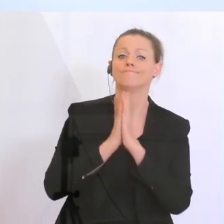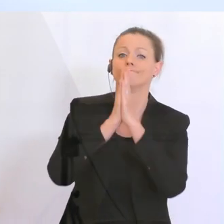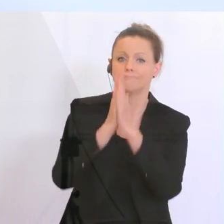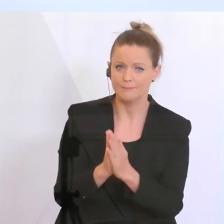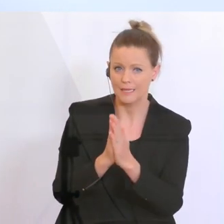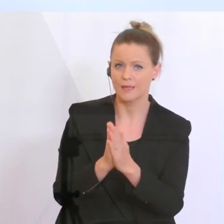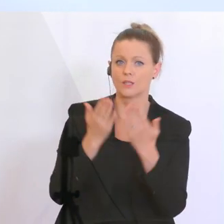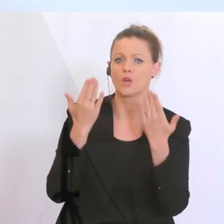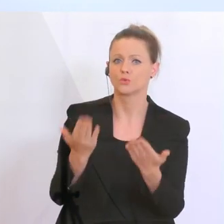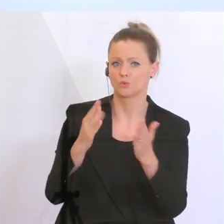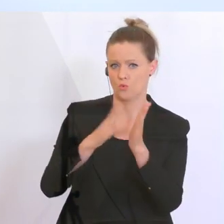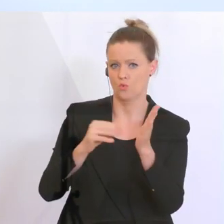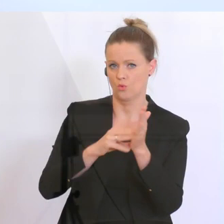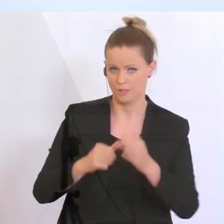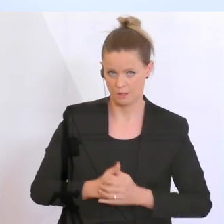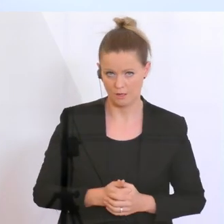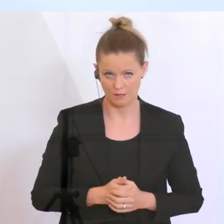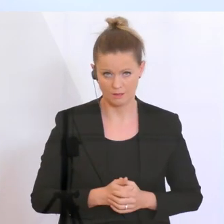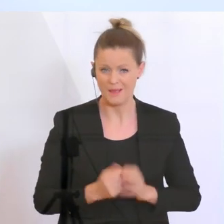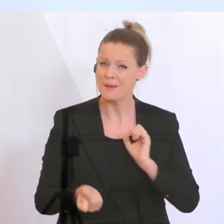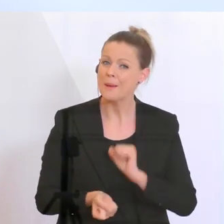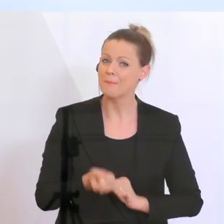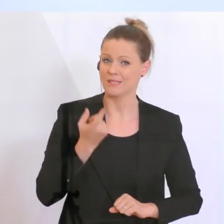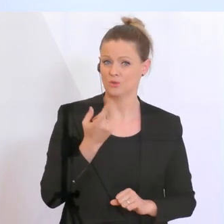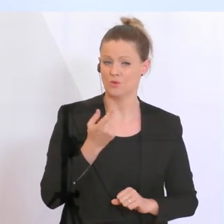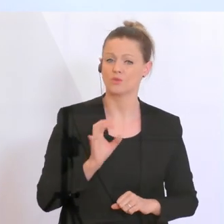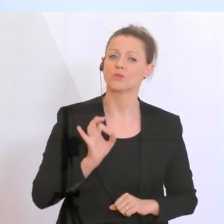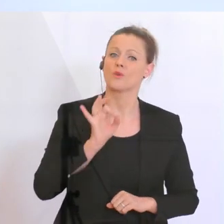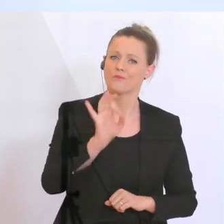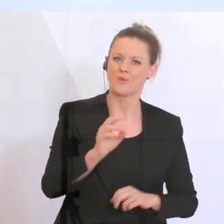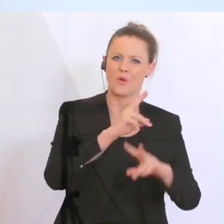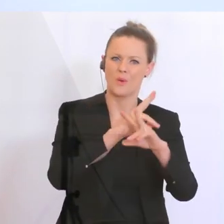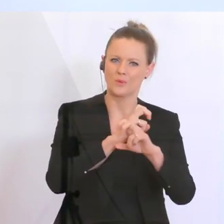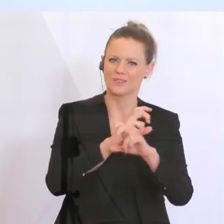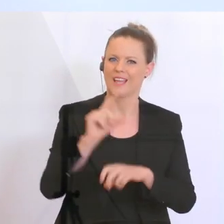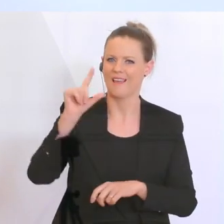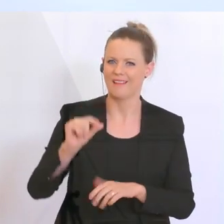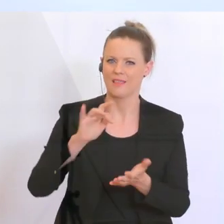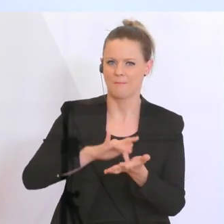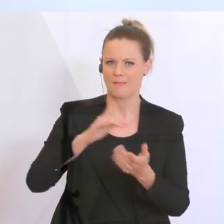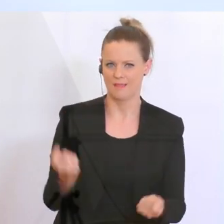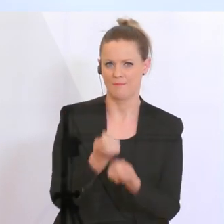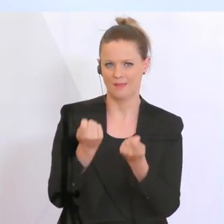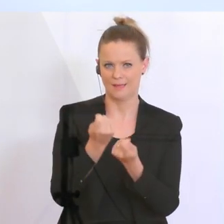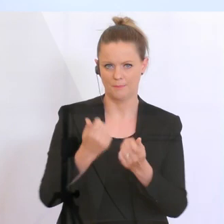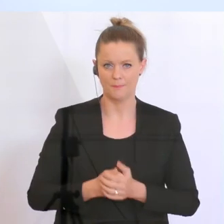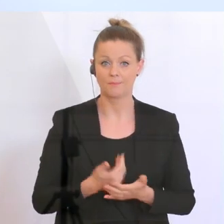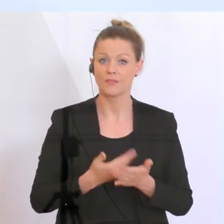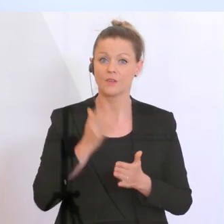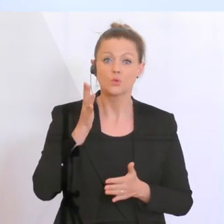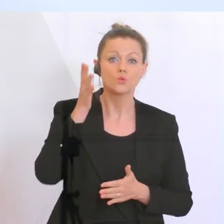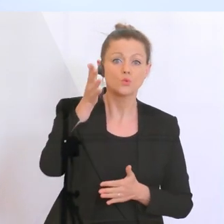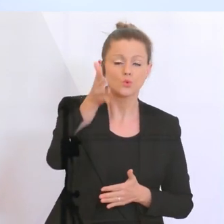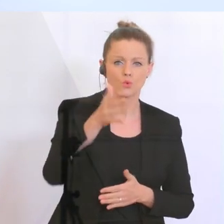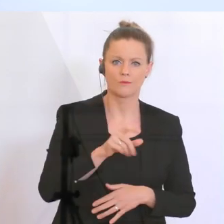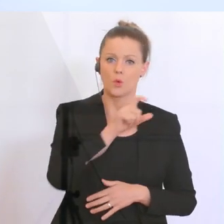dieses entsprechend zu nutzen. Und das ganz besonders für die österreichischen Klein- und Mittelbetriebe. Das heißt, in Zukunft können